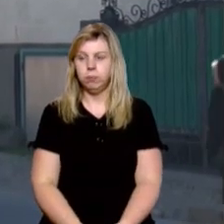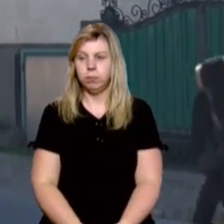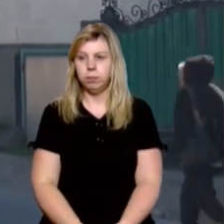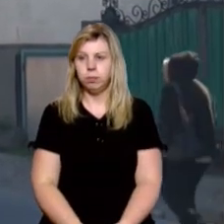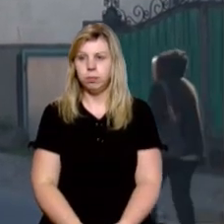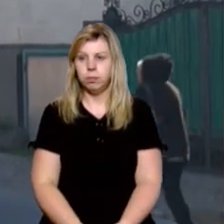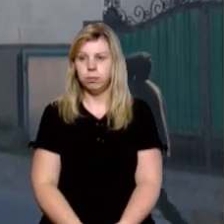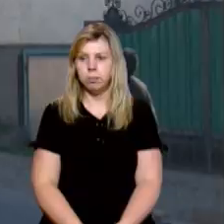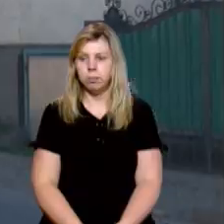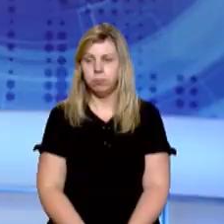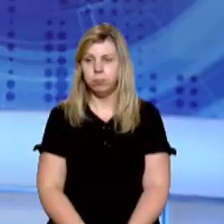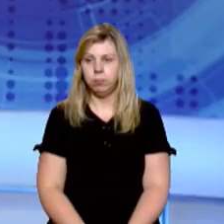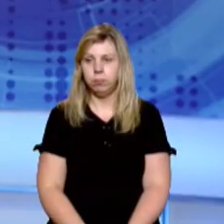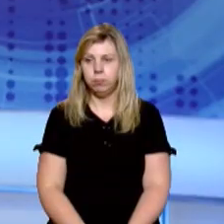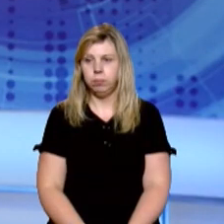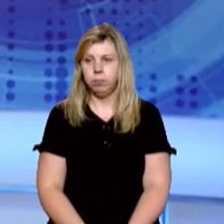Новини на Суспільному.